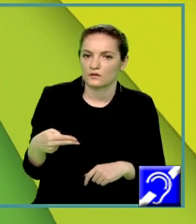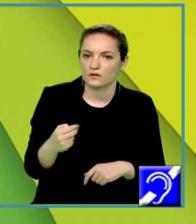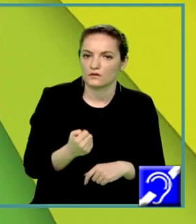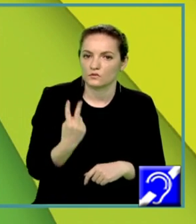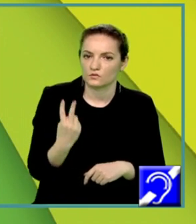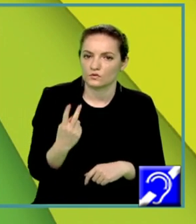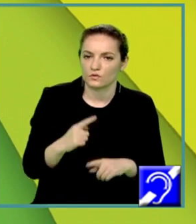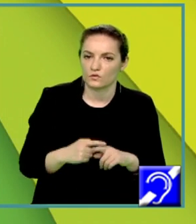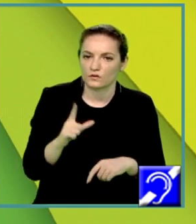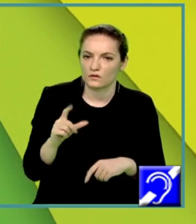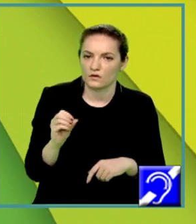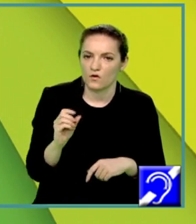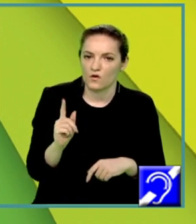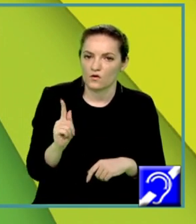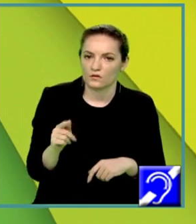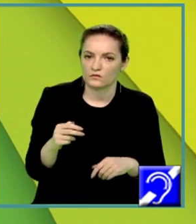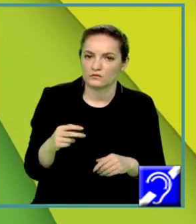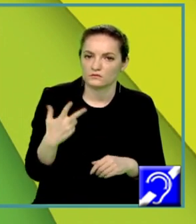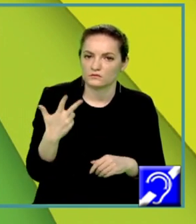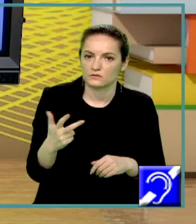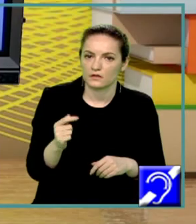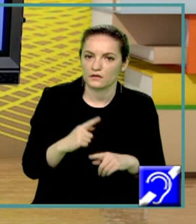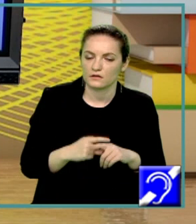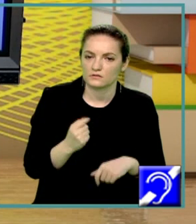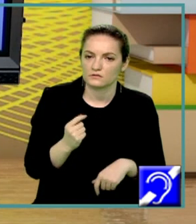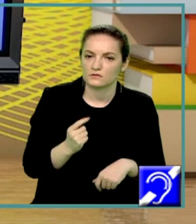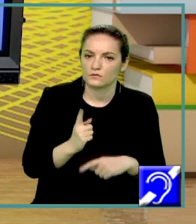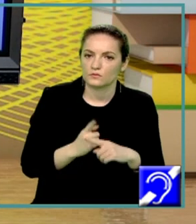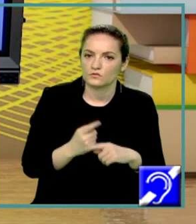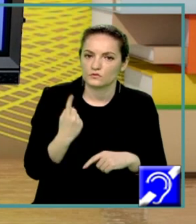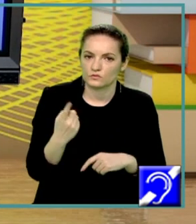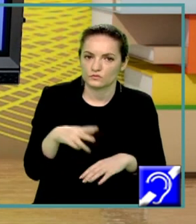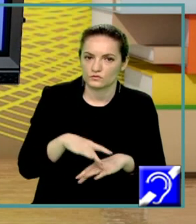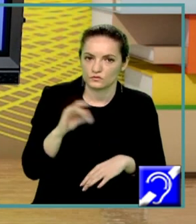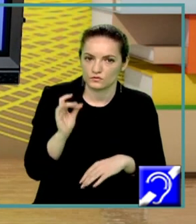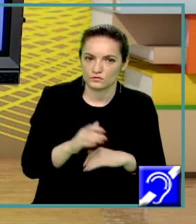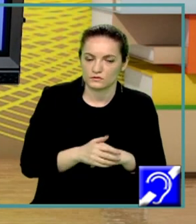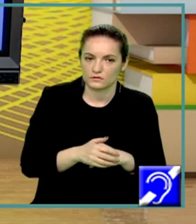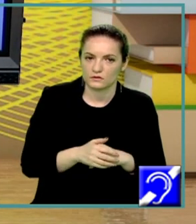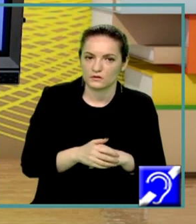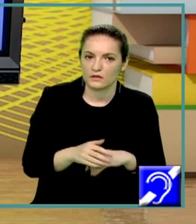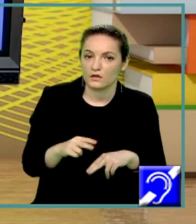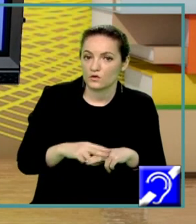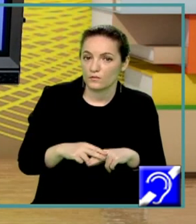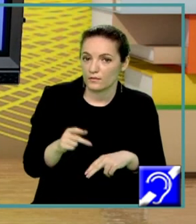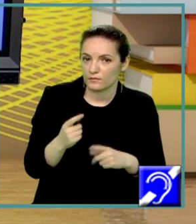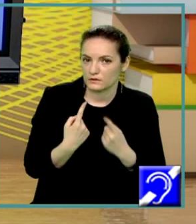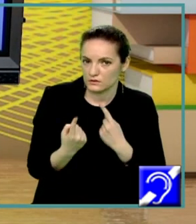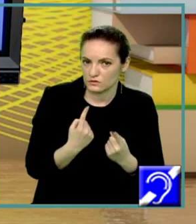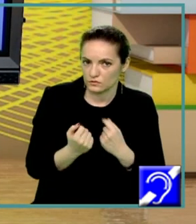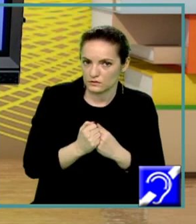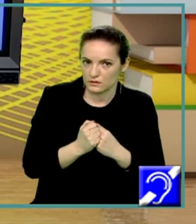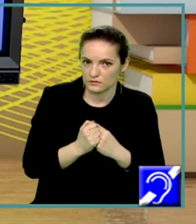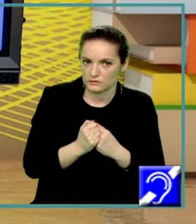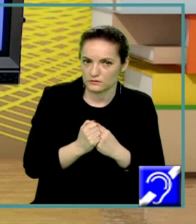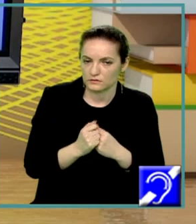2 ori logaritm în baza 3 din x plus 1. Trecem la soluție. Așa cum am discutat anterior, în cazul